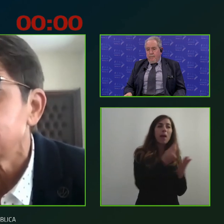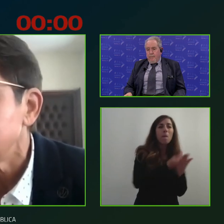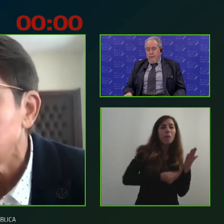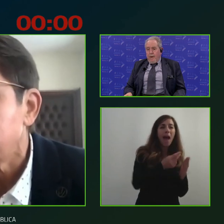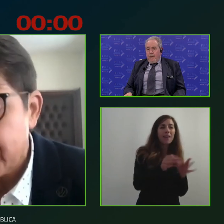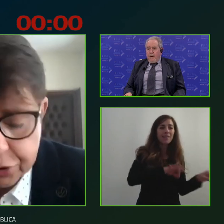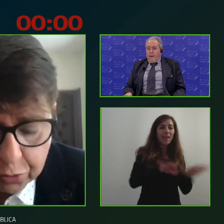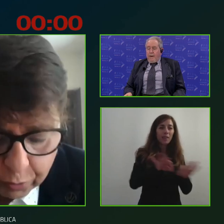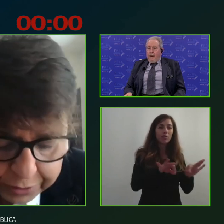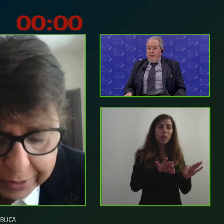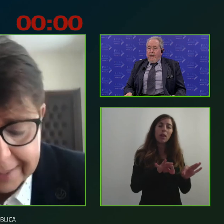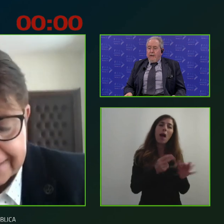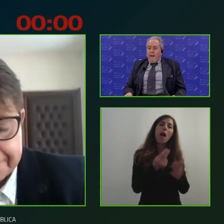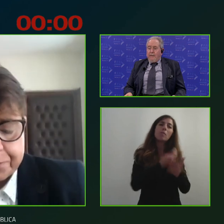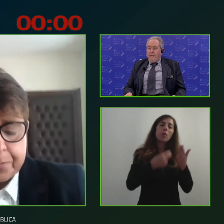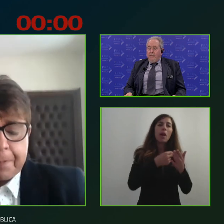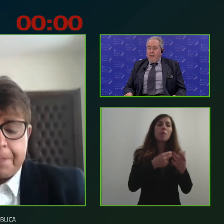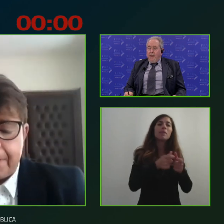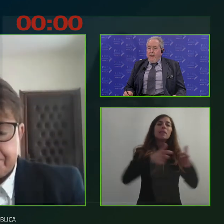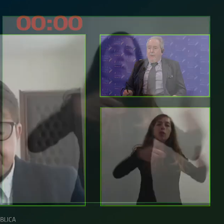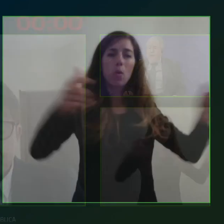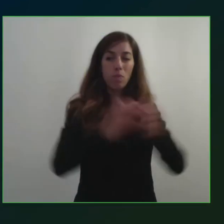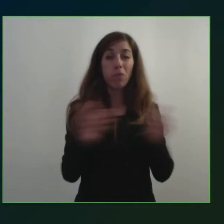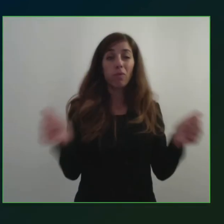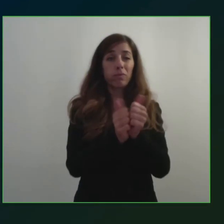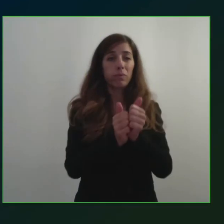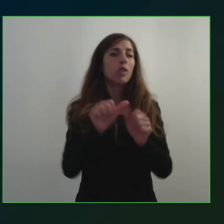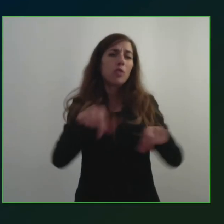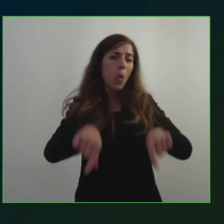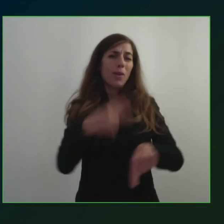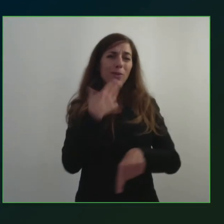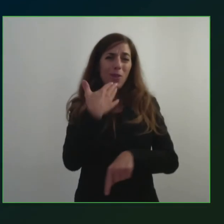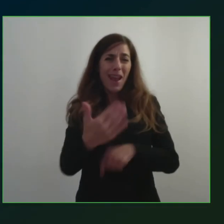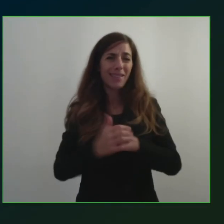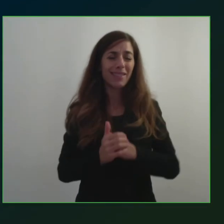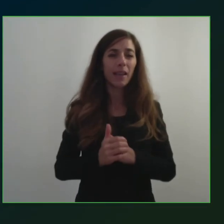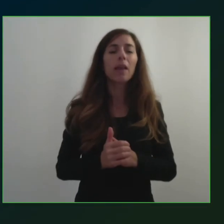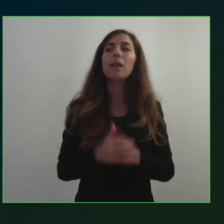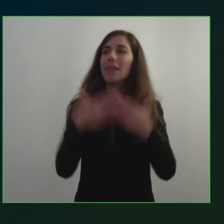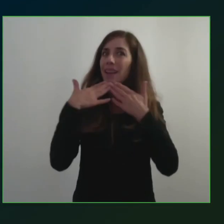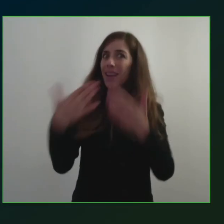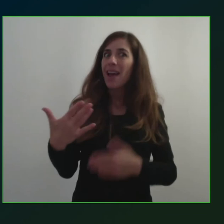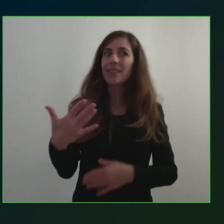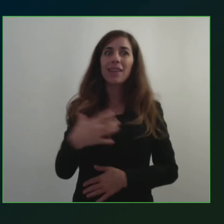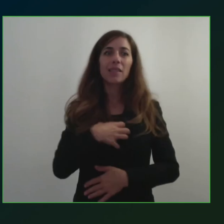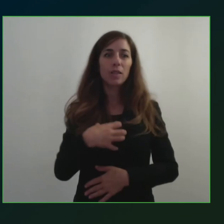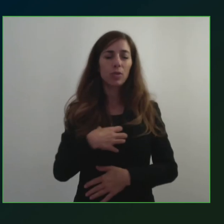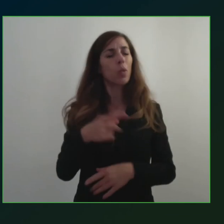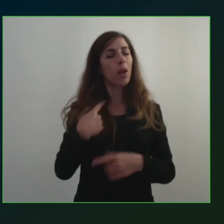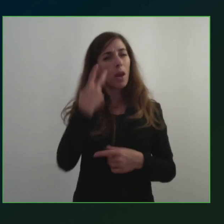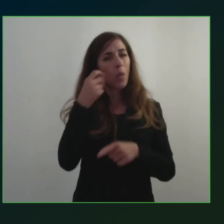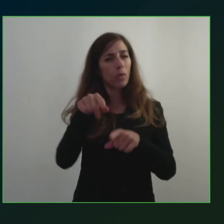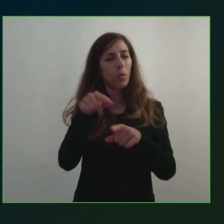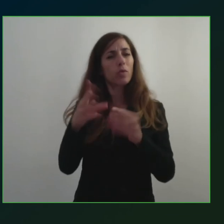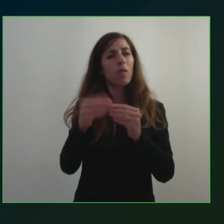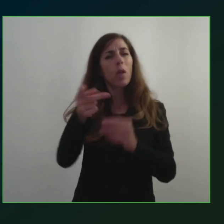programmi di sviluppo ecco solo questo grazie assessore le prometto che le faremo su questo punto faremo un'intervista e andremo più a